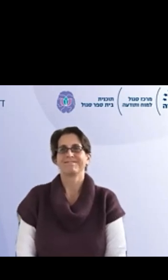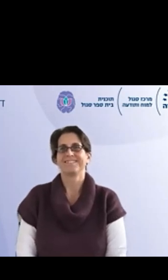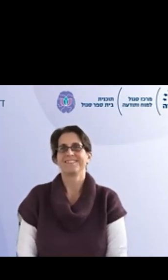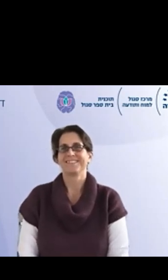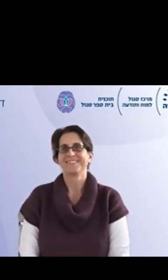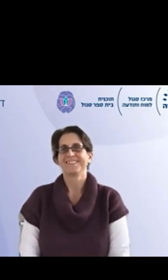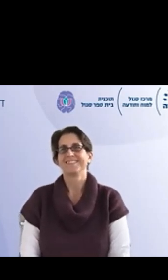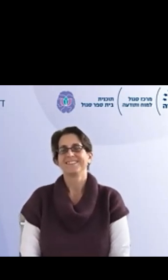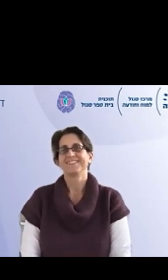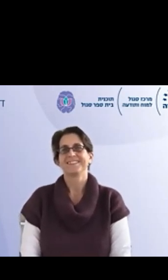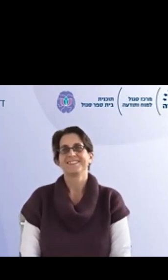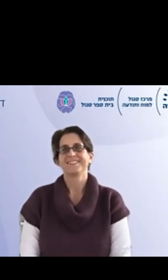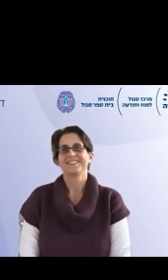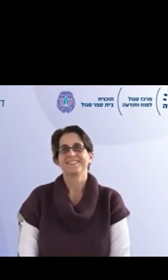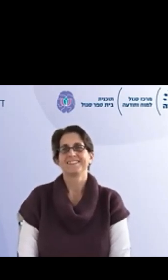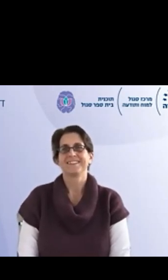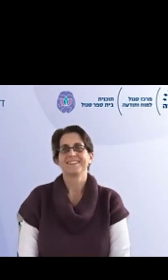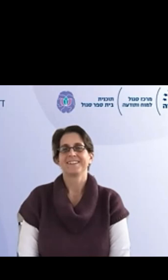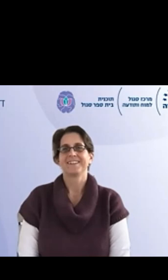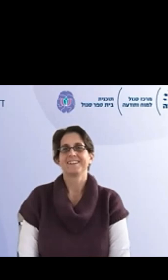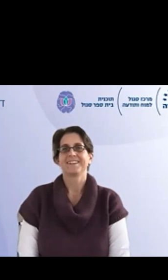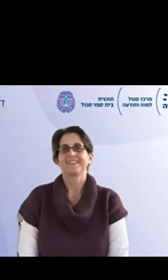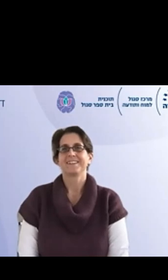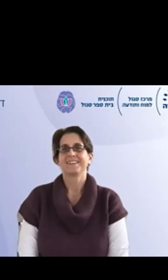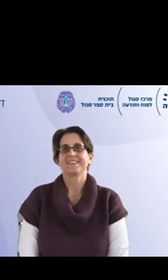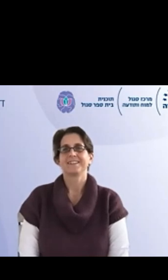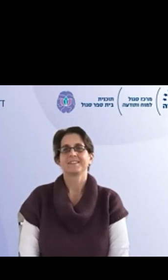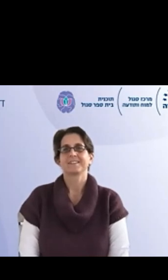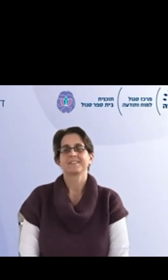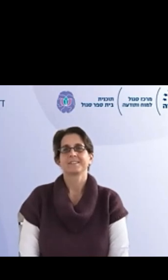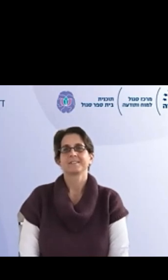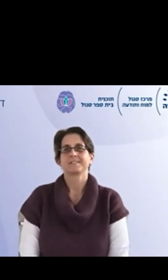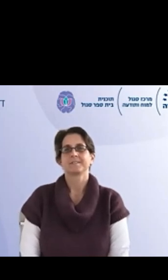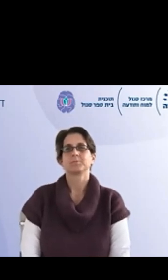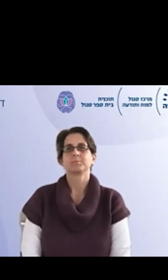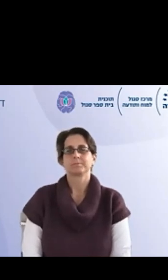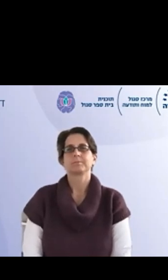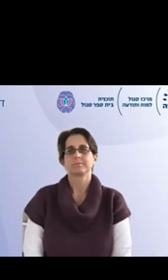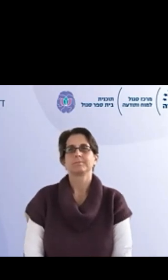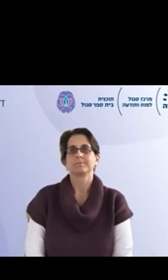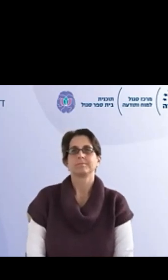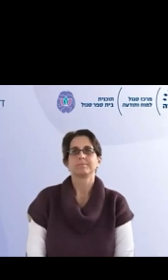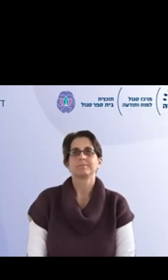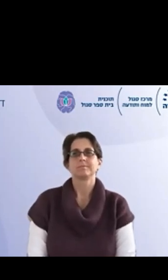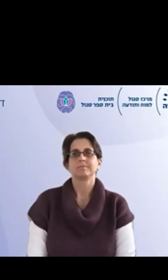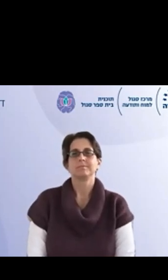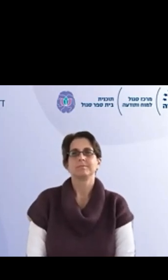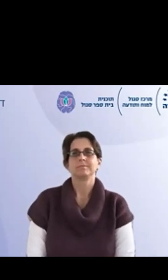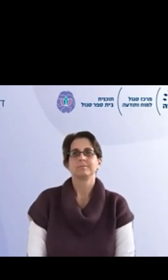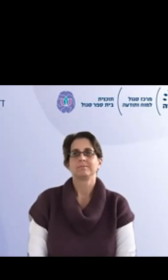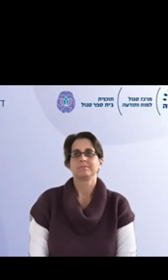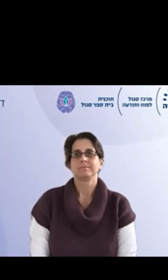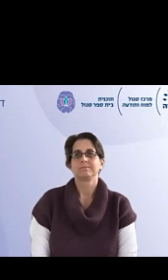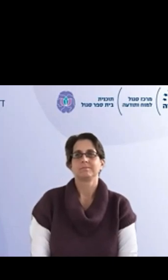הזו והם נמדו להקשיב לתלמידים הקשבה לא שיפוטית בלי תגובה והם אמרו כשהם לא מדיבים